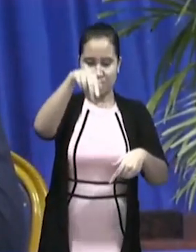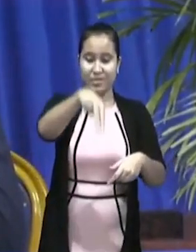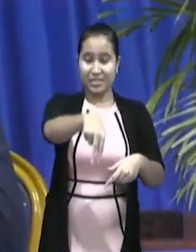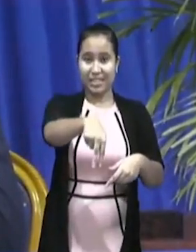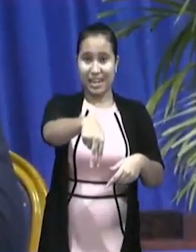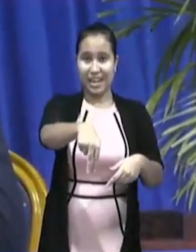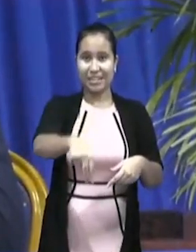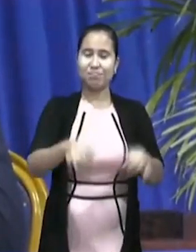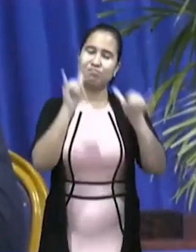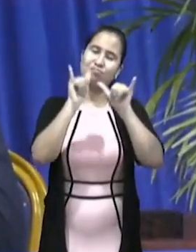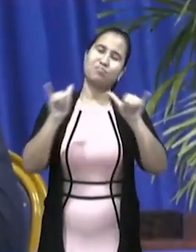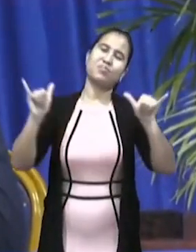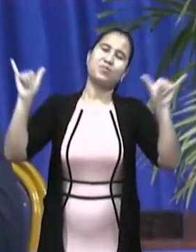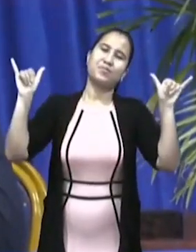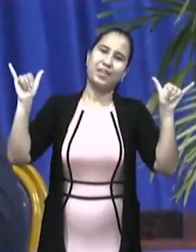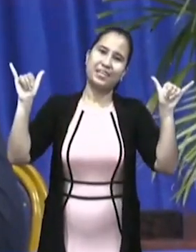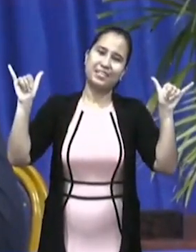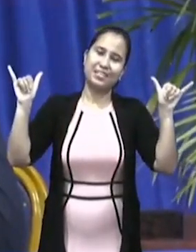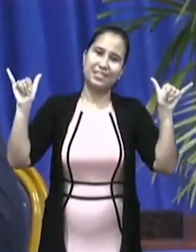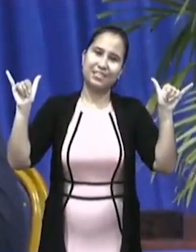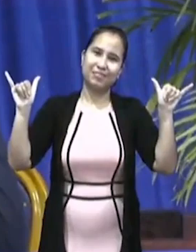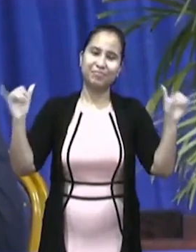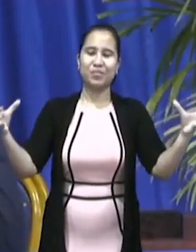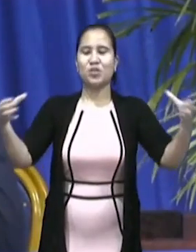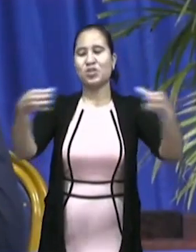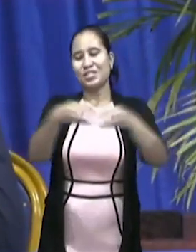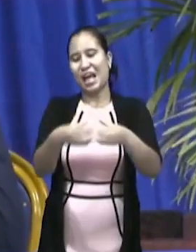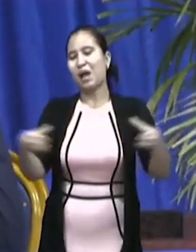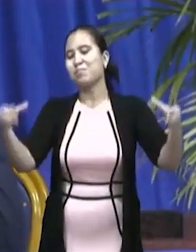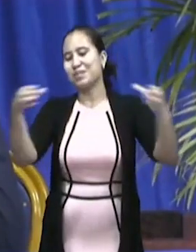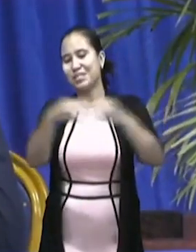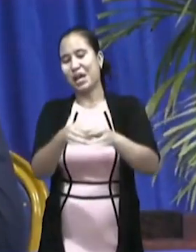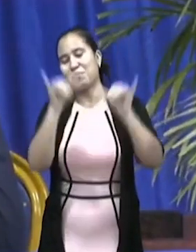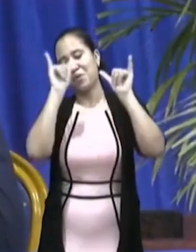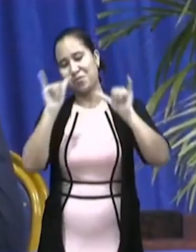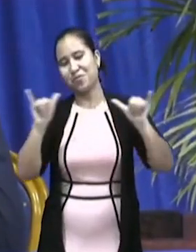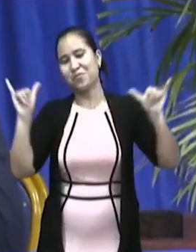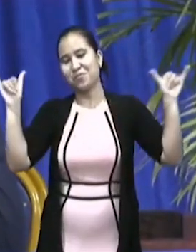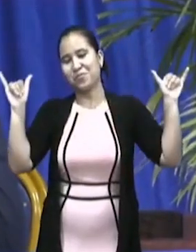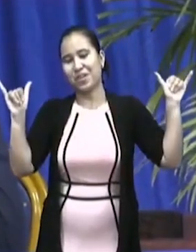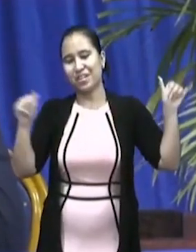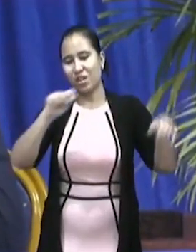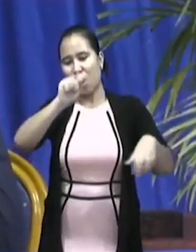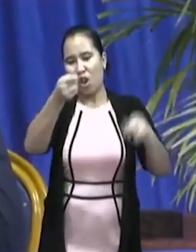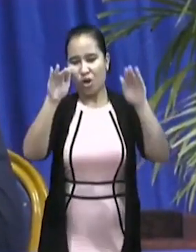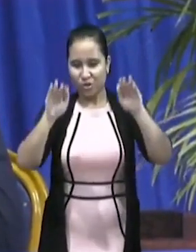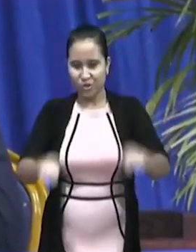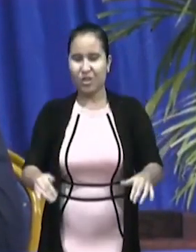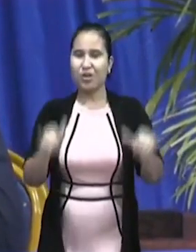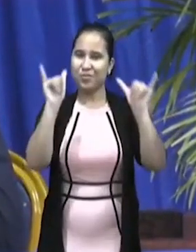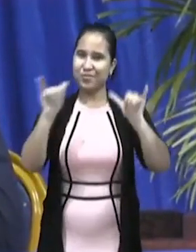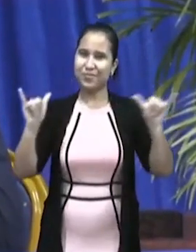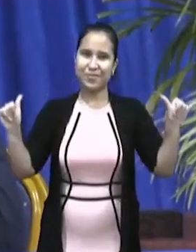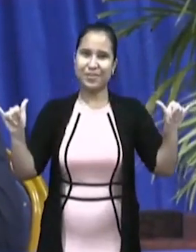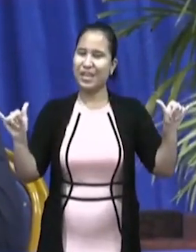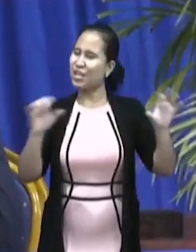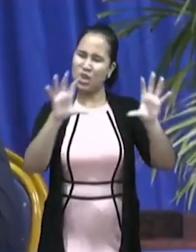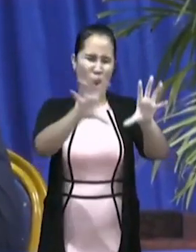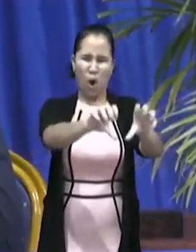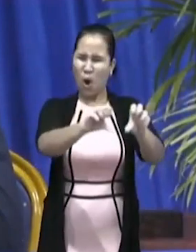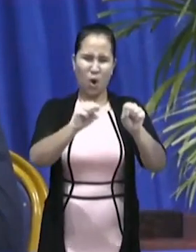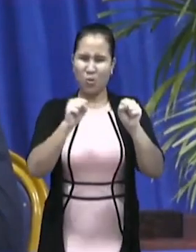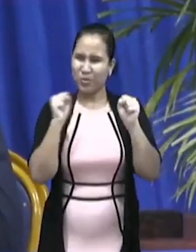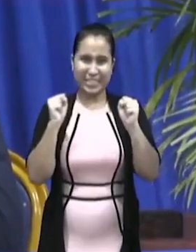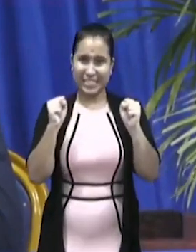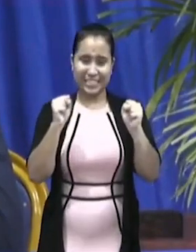lockdown. Op een get-together, na een welke lockdown party. Het is maar niet hoorde naar de maatregel.